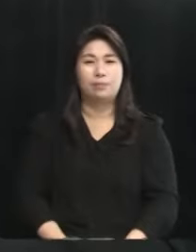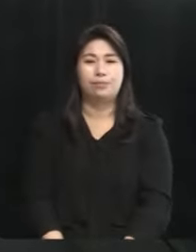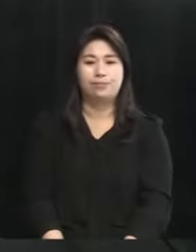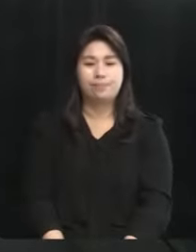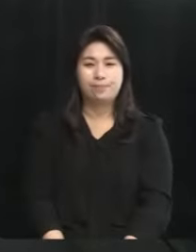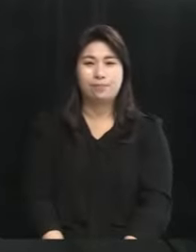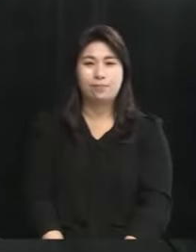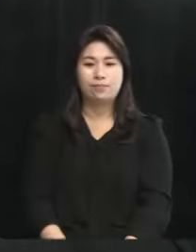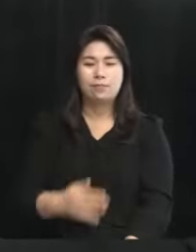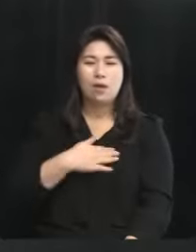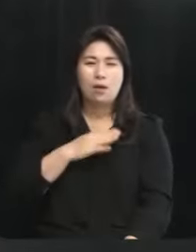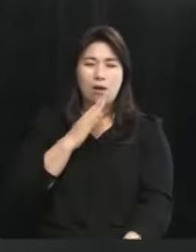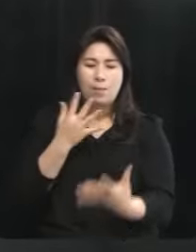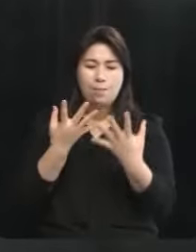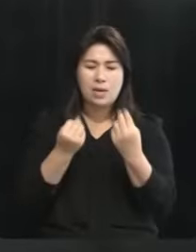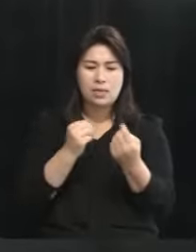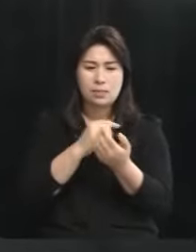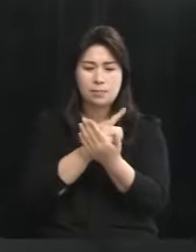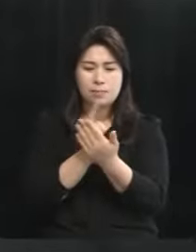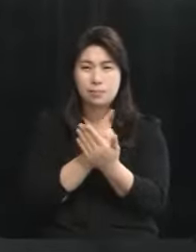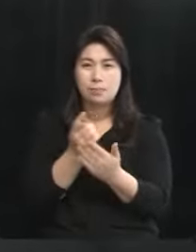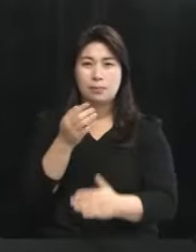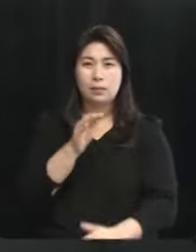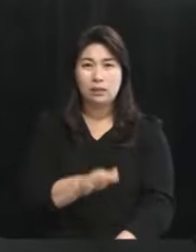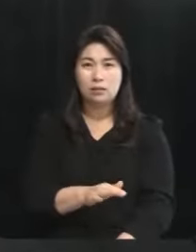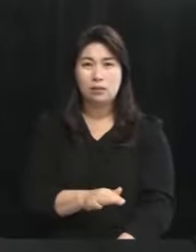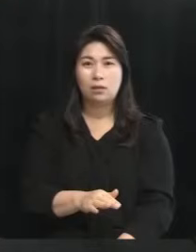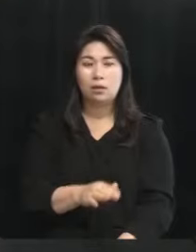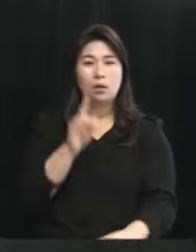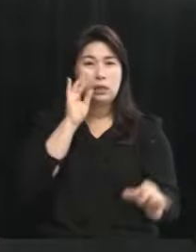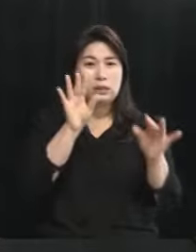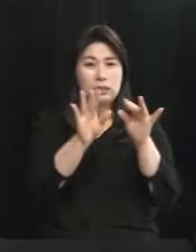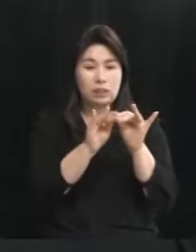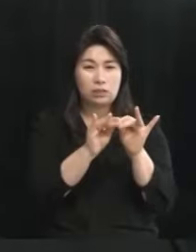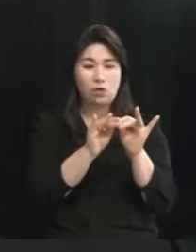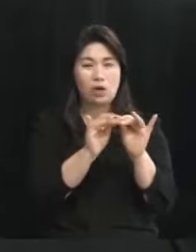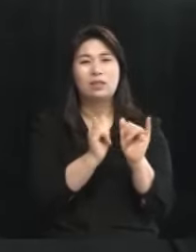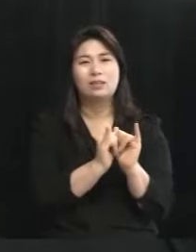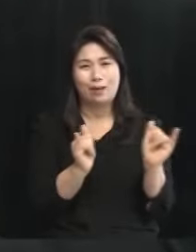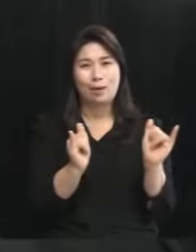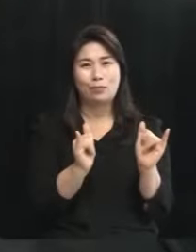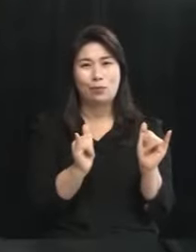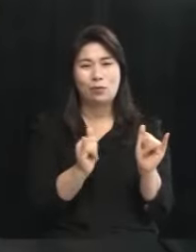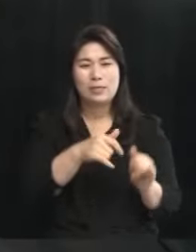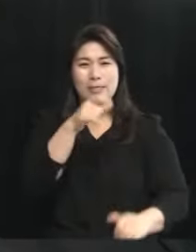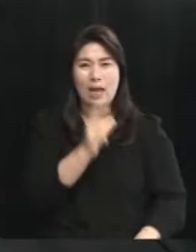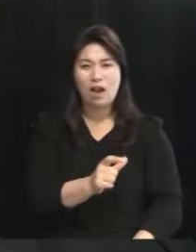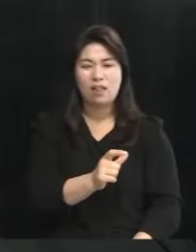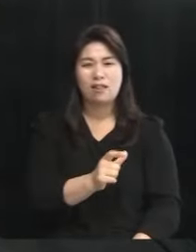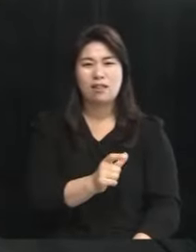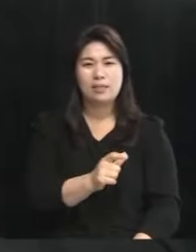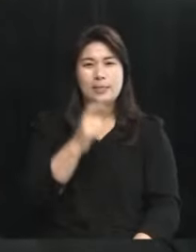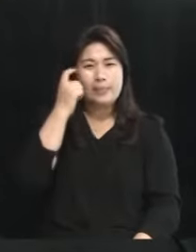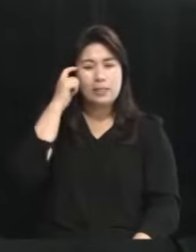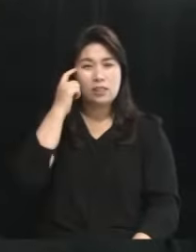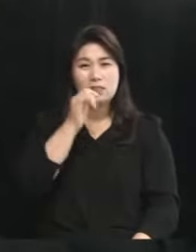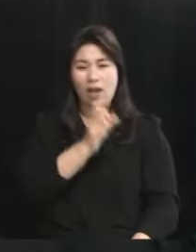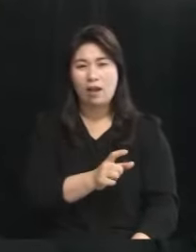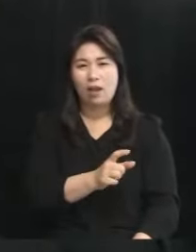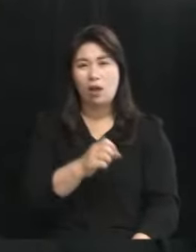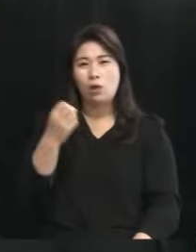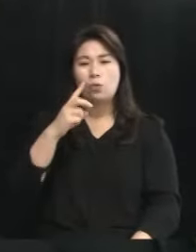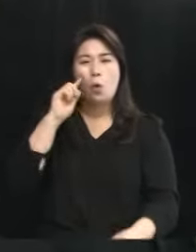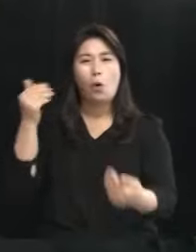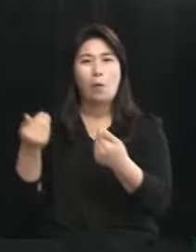제가 정말 많은 분들을 만나보는데 그런데 찬성하시는 분들도 상당히 강한 의지가 있으시고 또